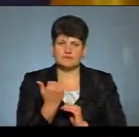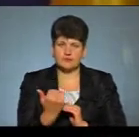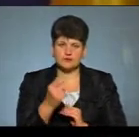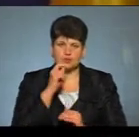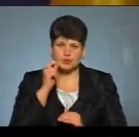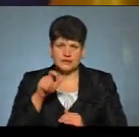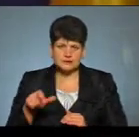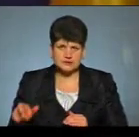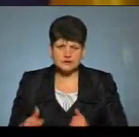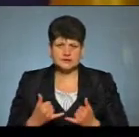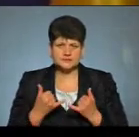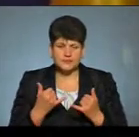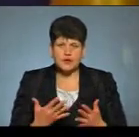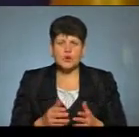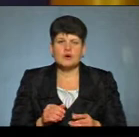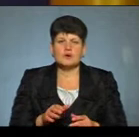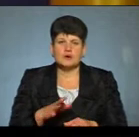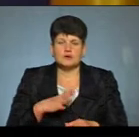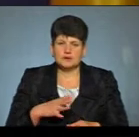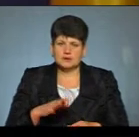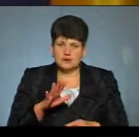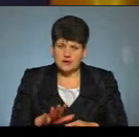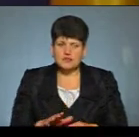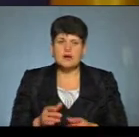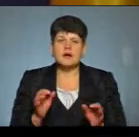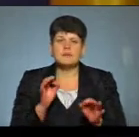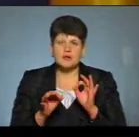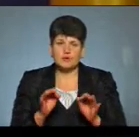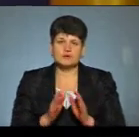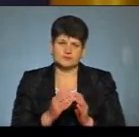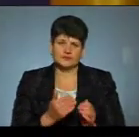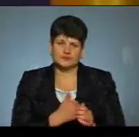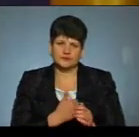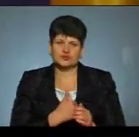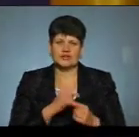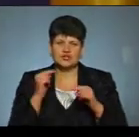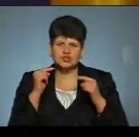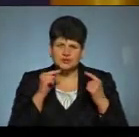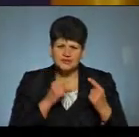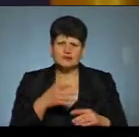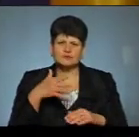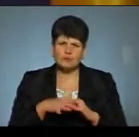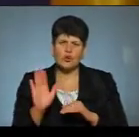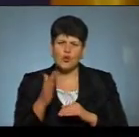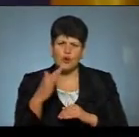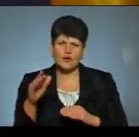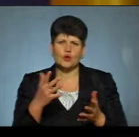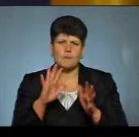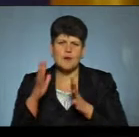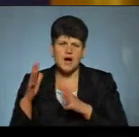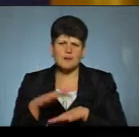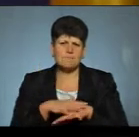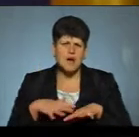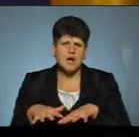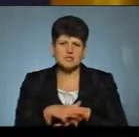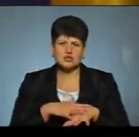утриматись, хоча погода закликає бути на природі, але утриматись від шашликів, від прогулянок парками, від масових